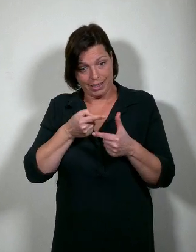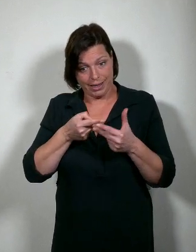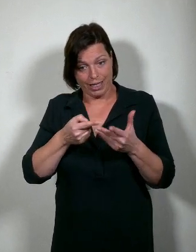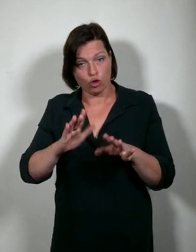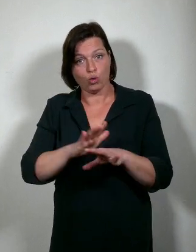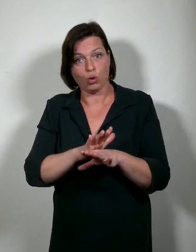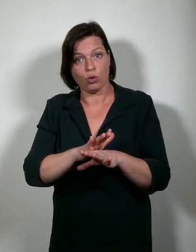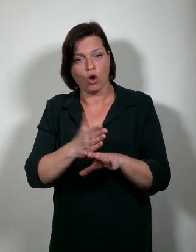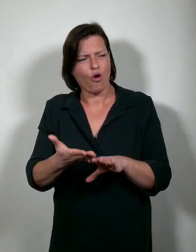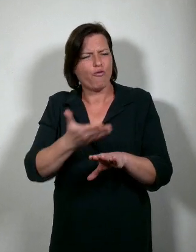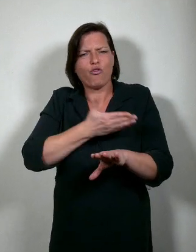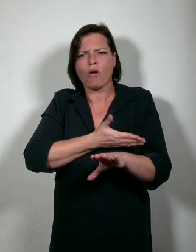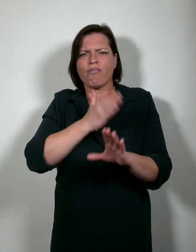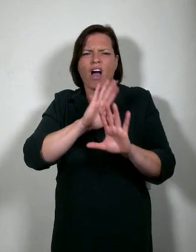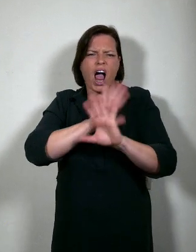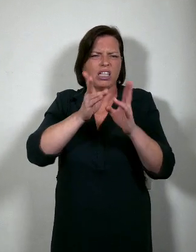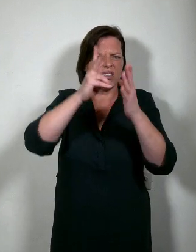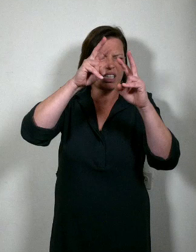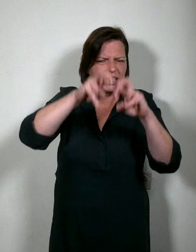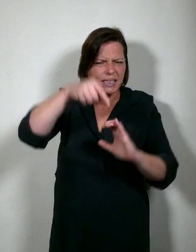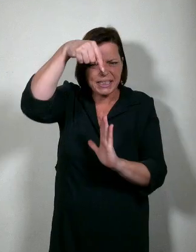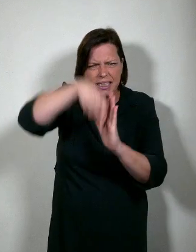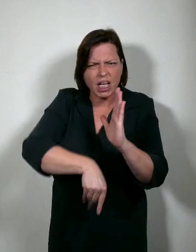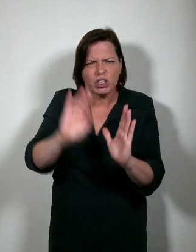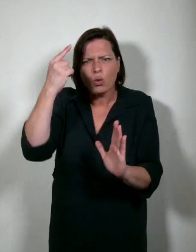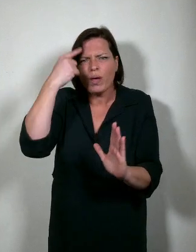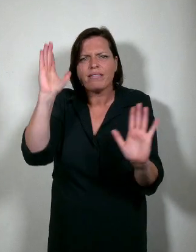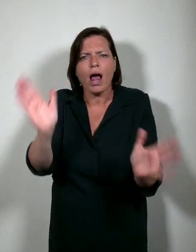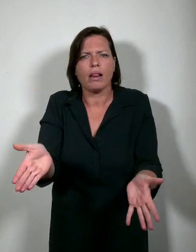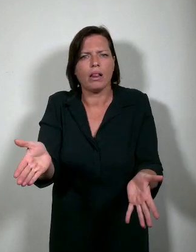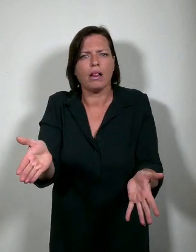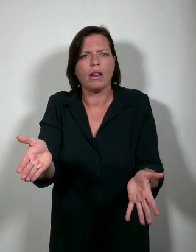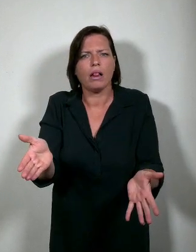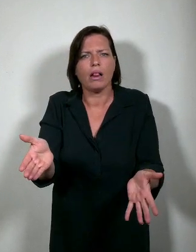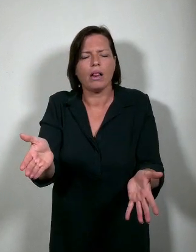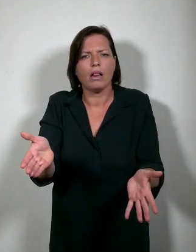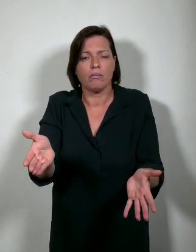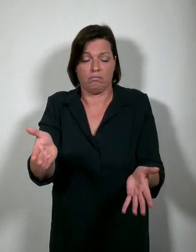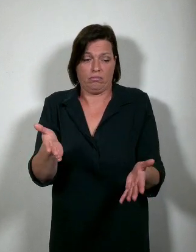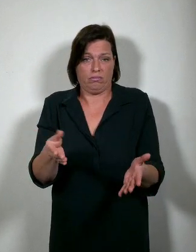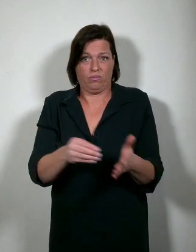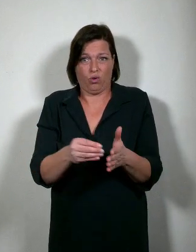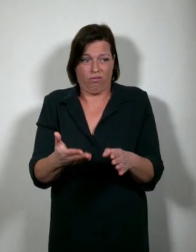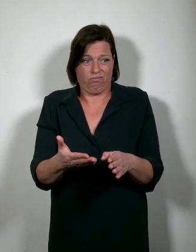voorhand elke hobbel of bocht erin te kennen laten staan die op voorhand te kunnen zien.